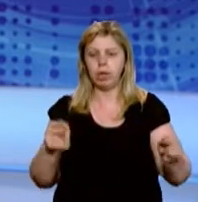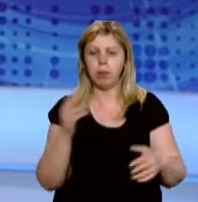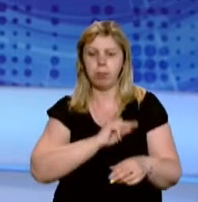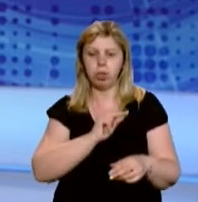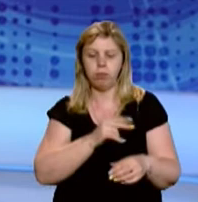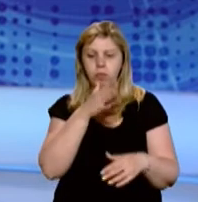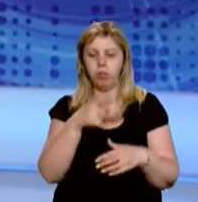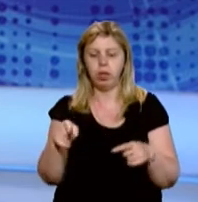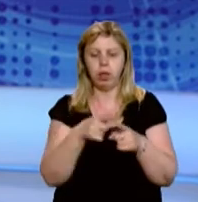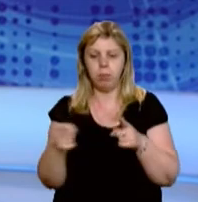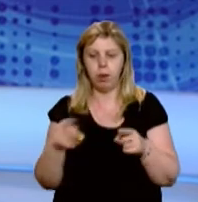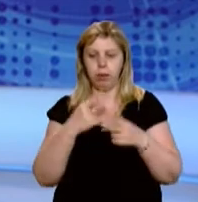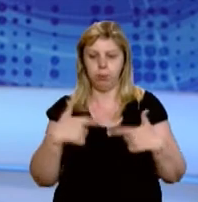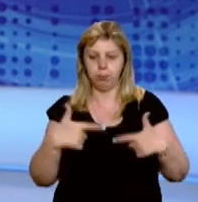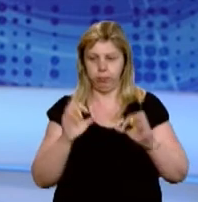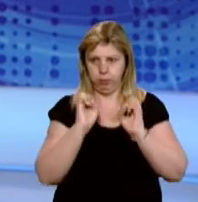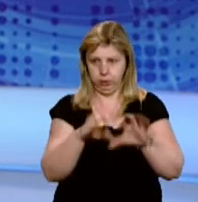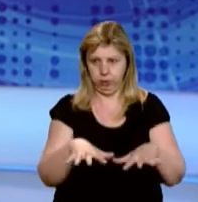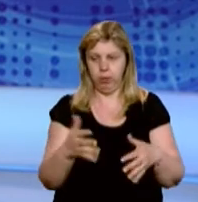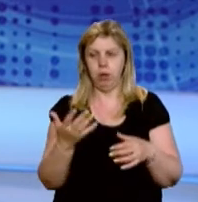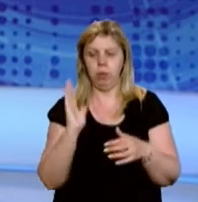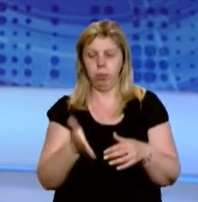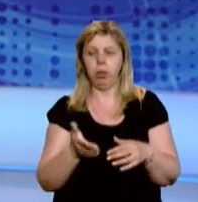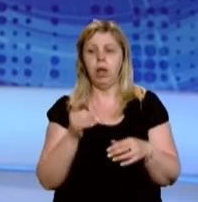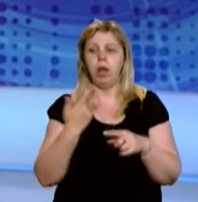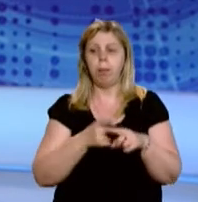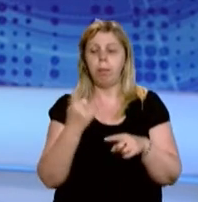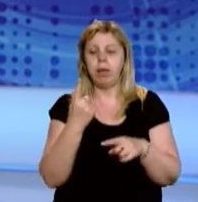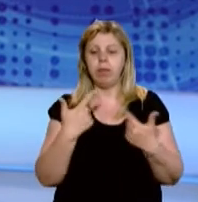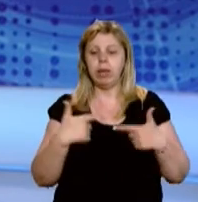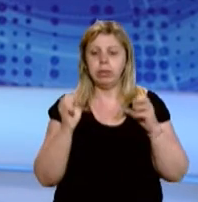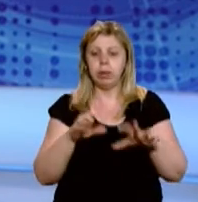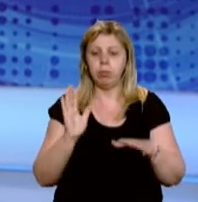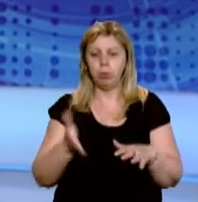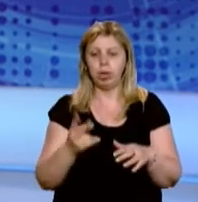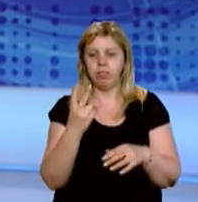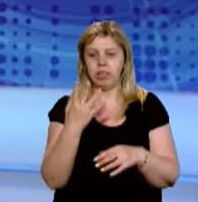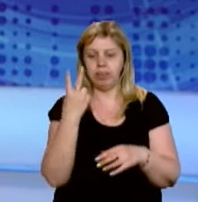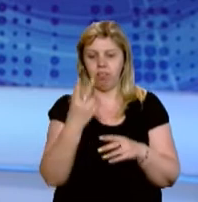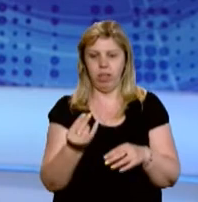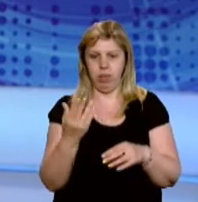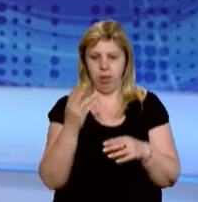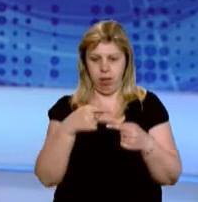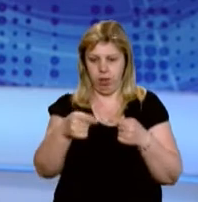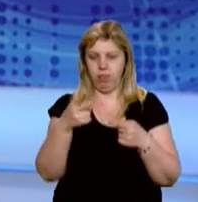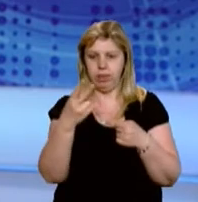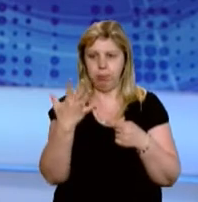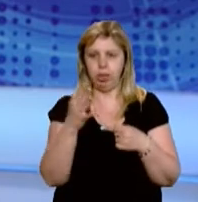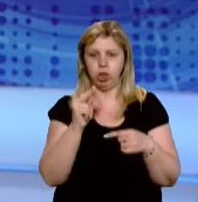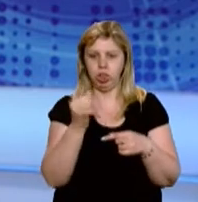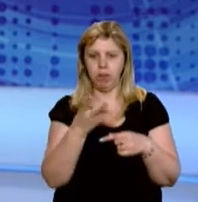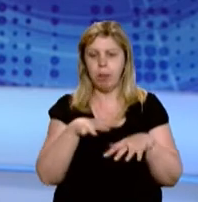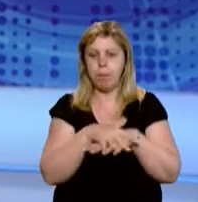працюватимуть під час проведення зовнішнього незалежного оцінювання. Перше ЗНО, нагадую, відбудеться вже за два дні, 25 червня, з